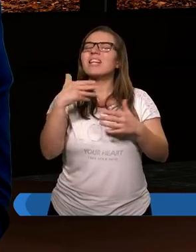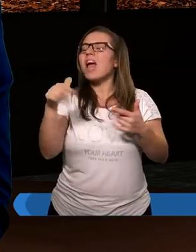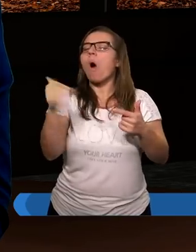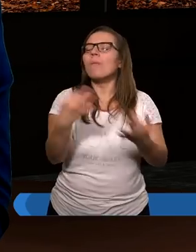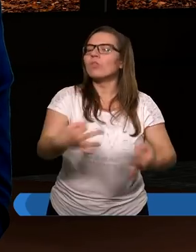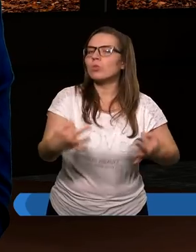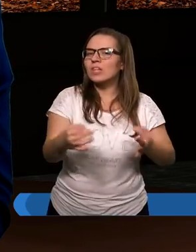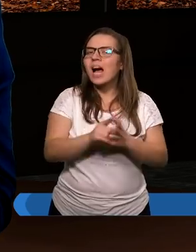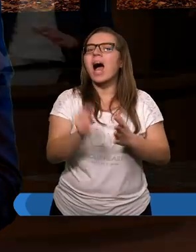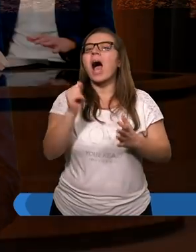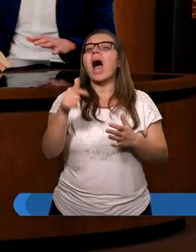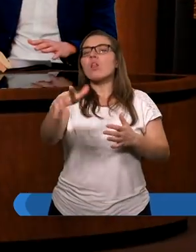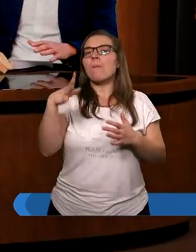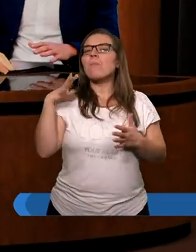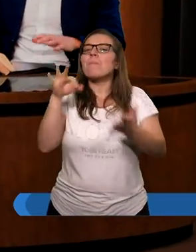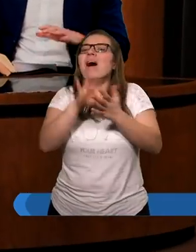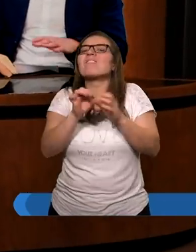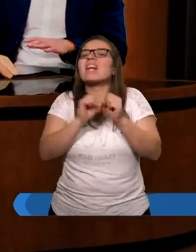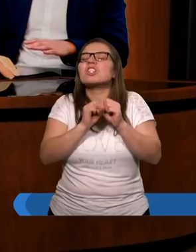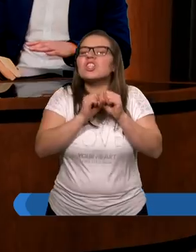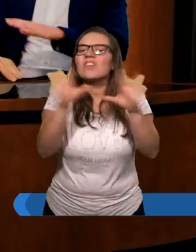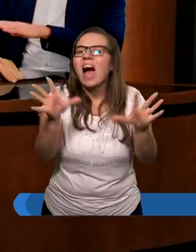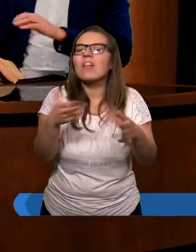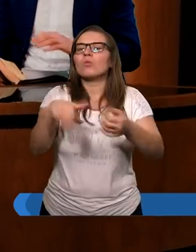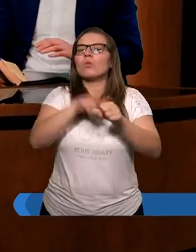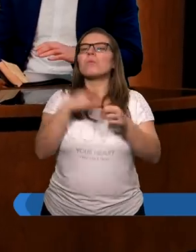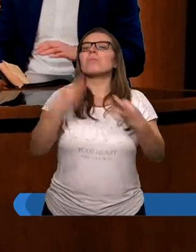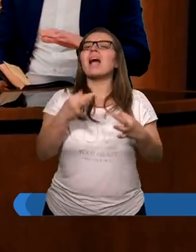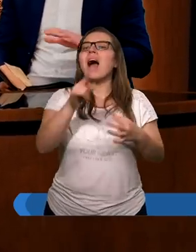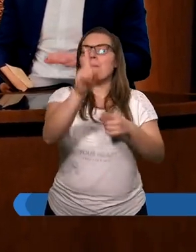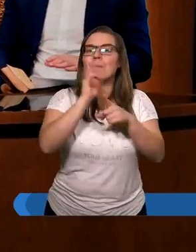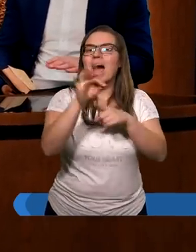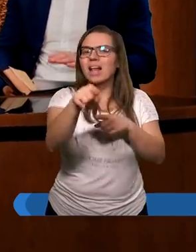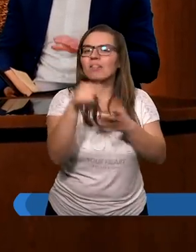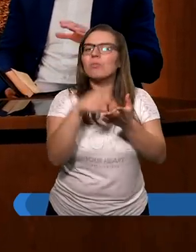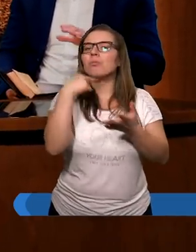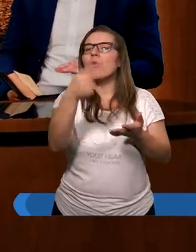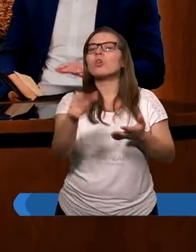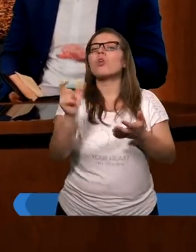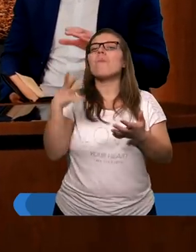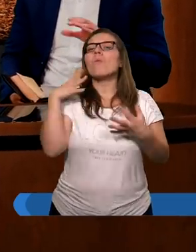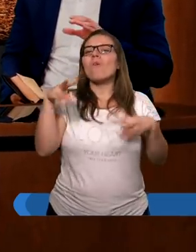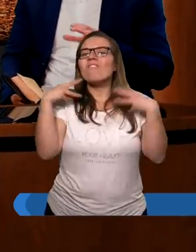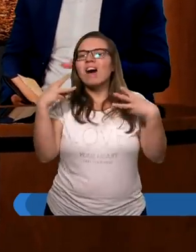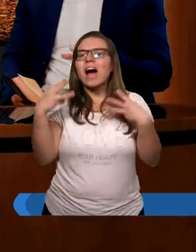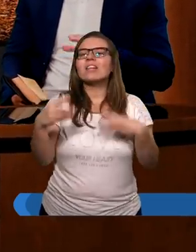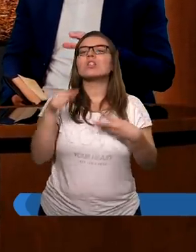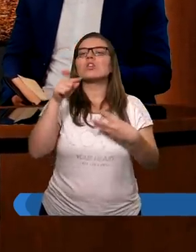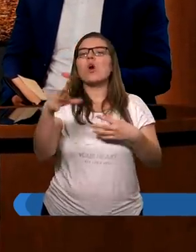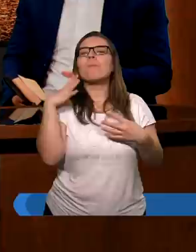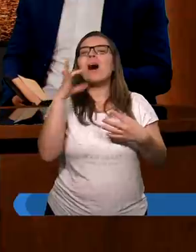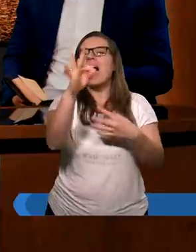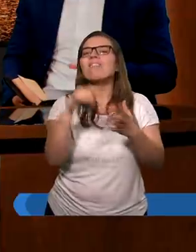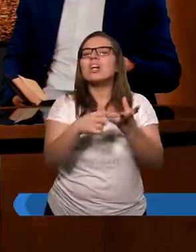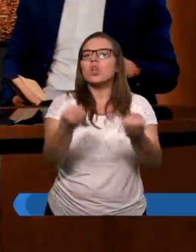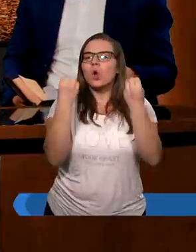nie obowiązują. Ale to było pewne światło, które oni mieli, tak jak tutaj brat powiedział, na tamten czas to było ważne, to była ich